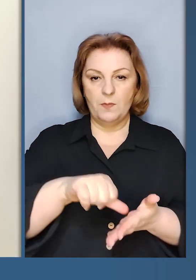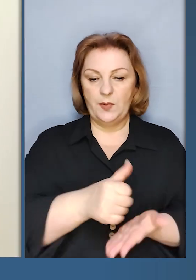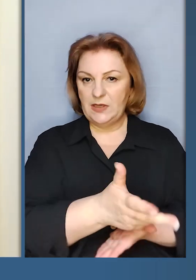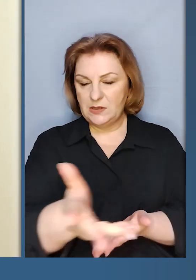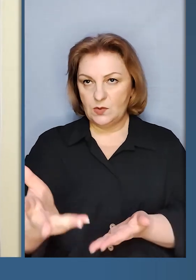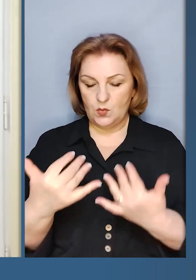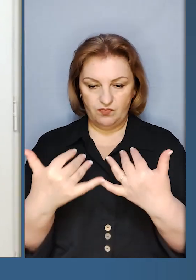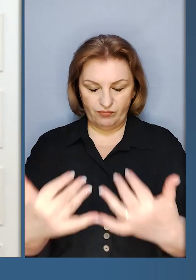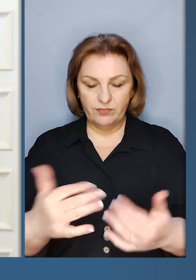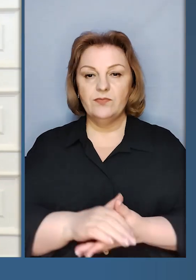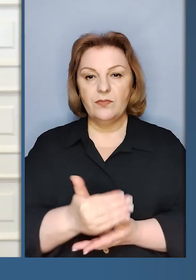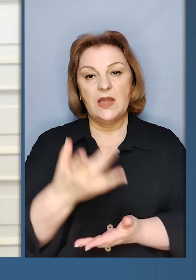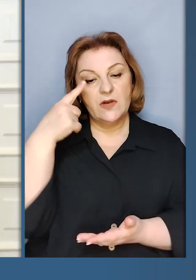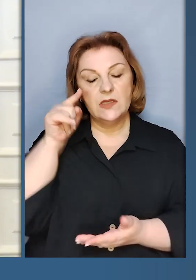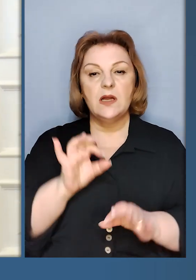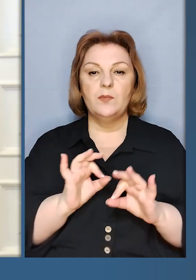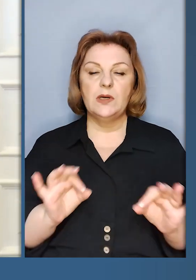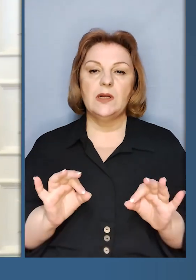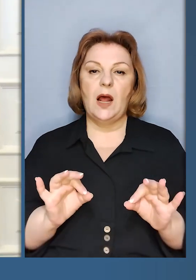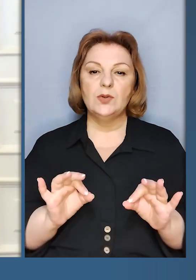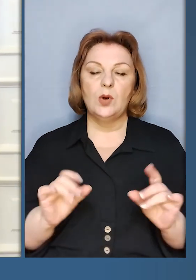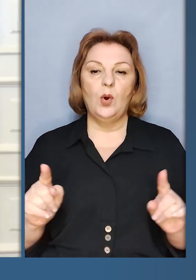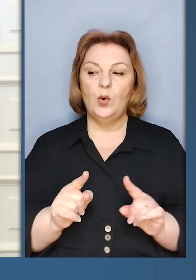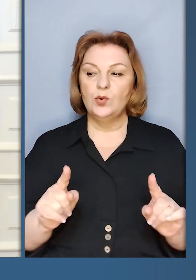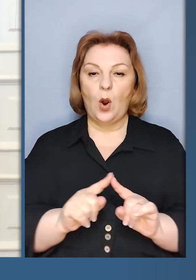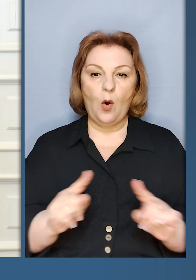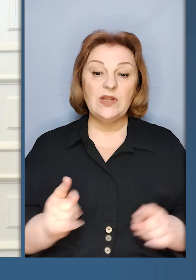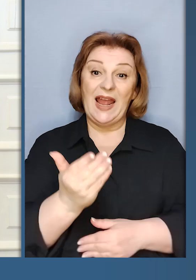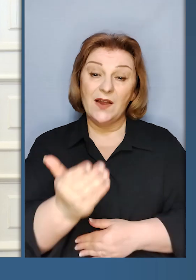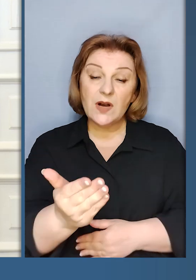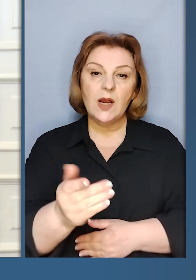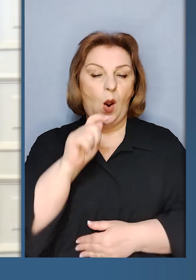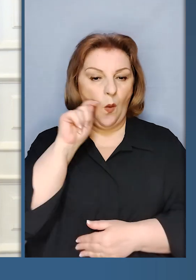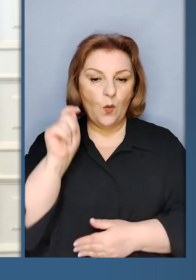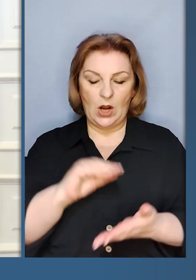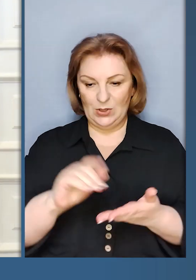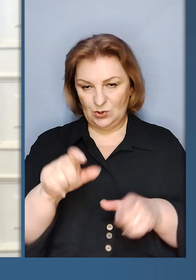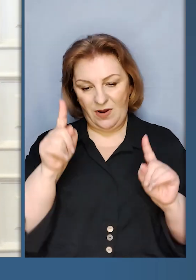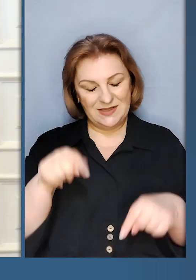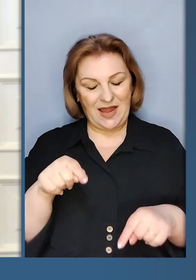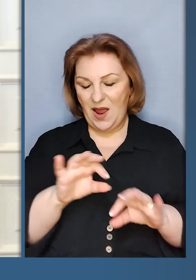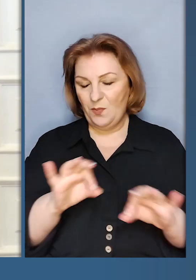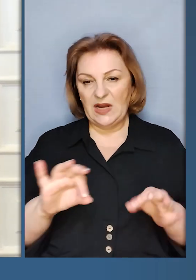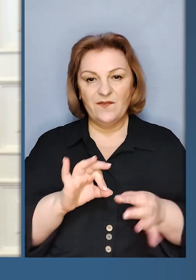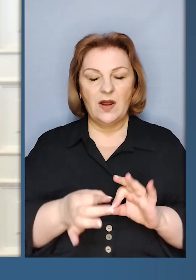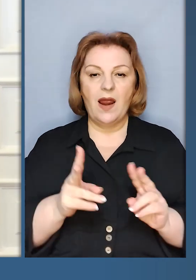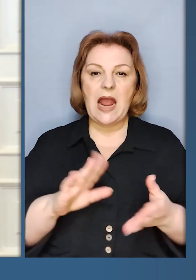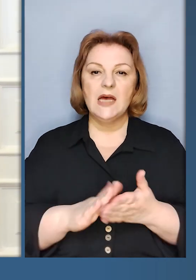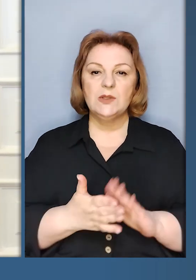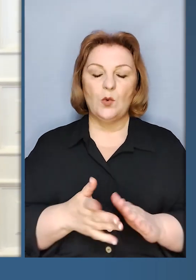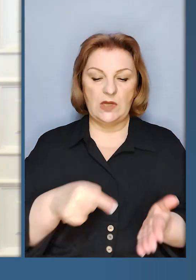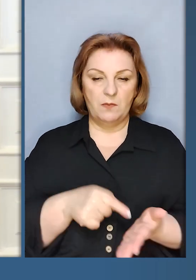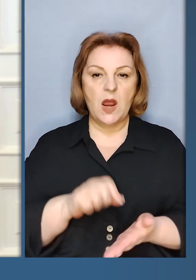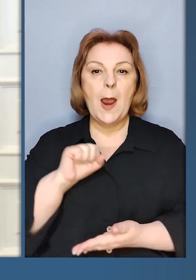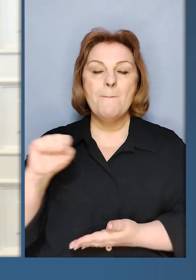шановні присутні. Ну, ви знаєте прекрасно, що, особливо ви, українські журналисті, ви знаєте прекрасно в